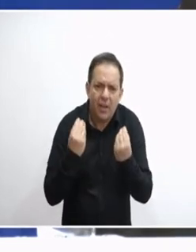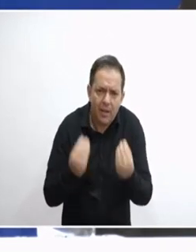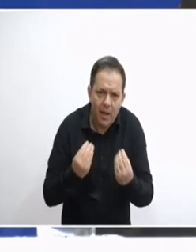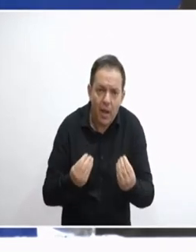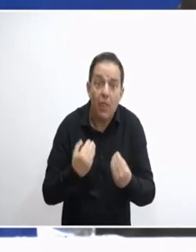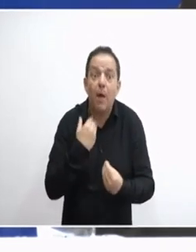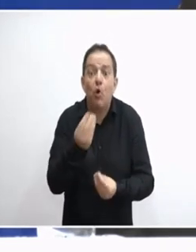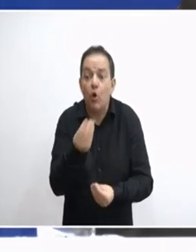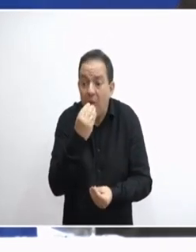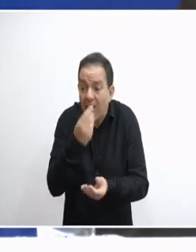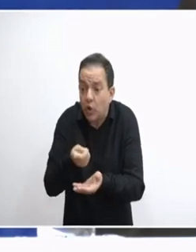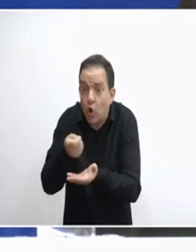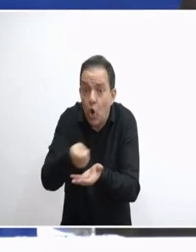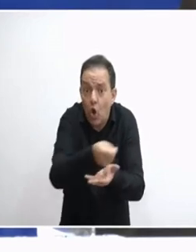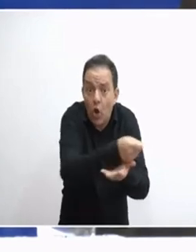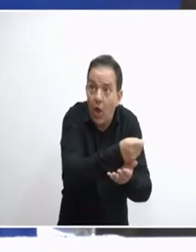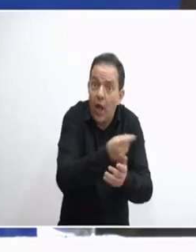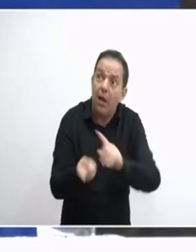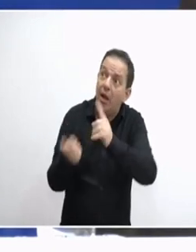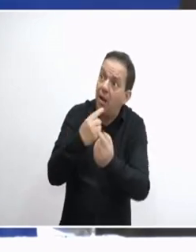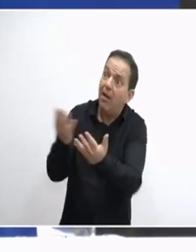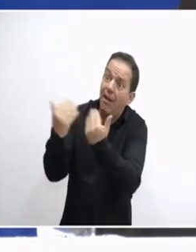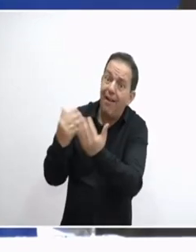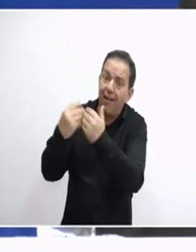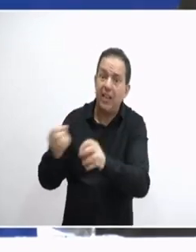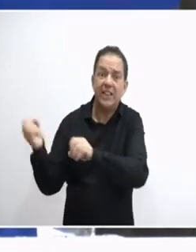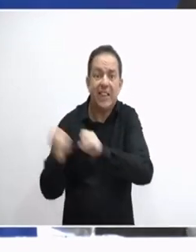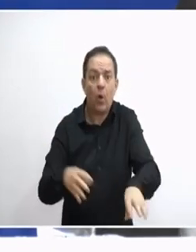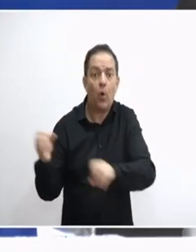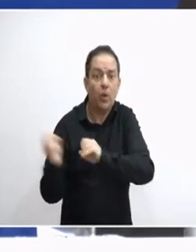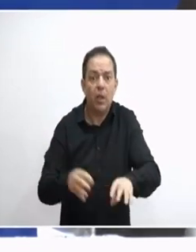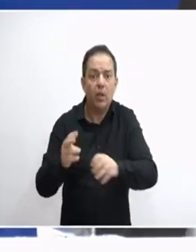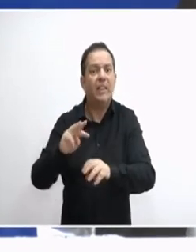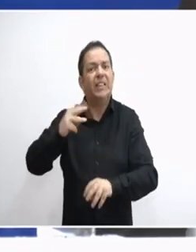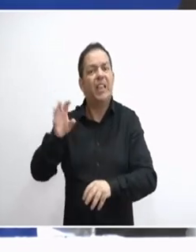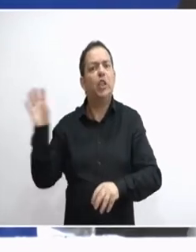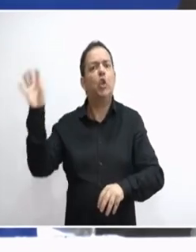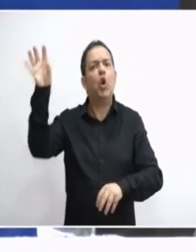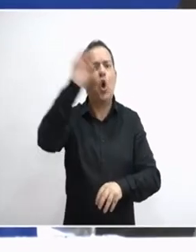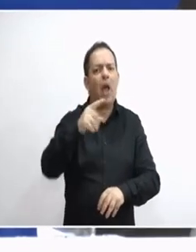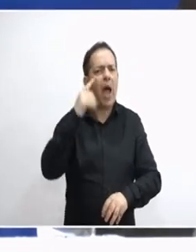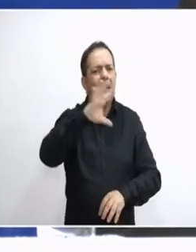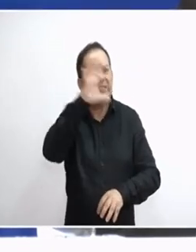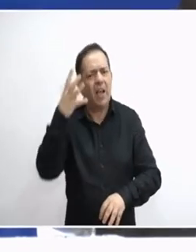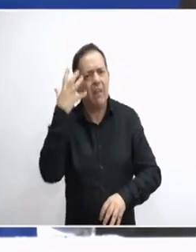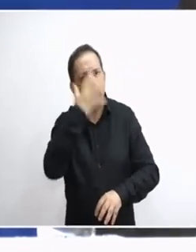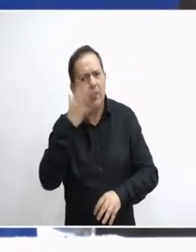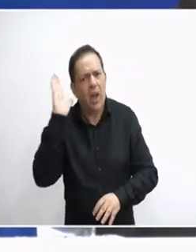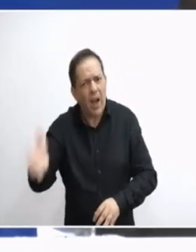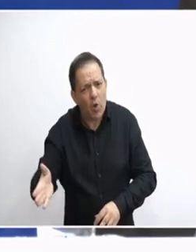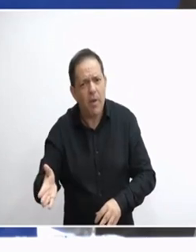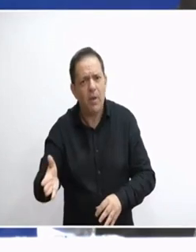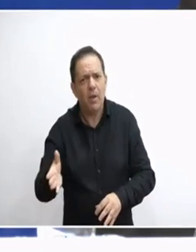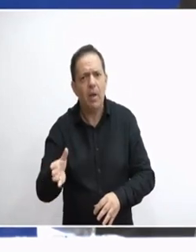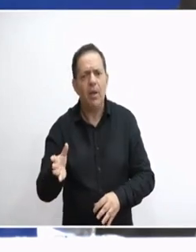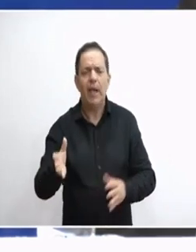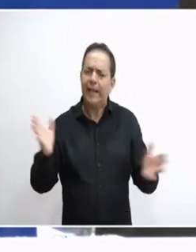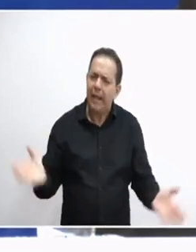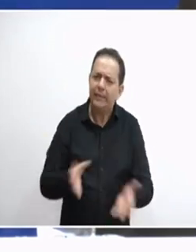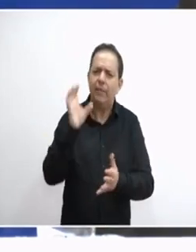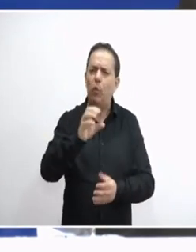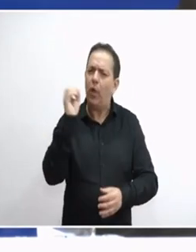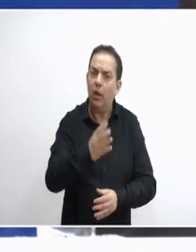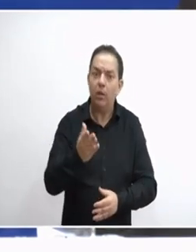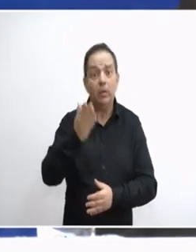μην μπορούμε να ταΐσουμε το λαό μας και να εισάγουμε προϊόντα από οποιαδήποτε χώρα τρίτη, αίμα το θέλετε, αλλά και πέραν της Ευρώπης. Αυτό είναι αδιανόητο.